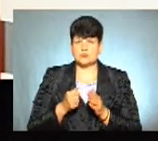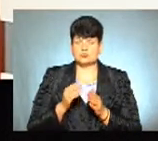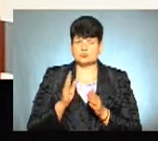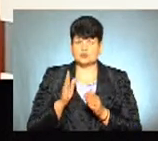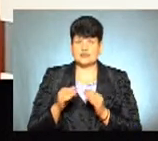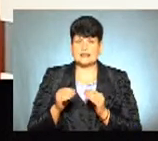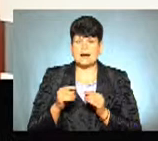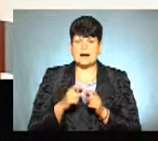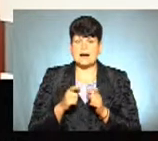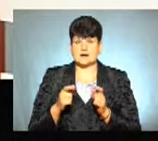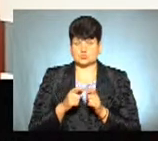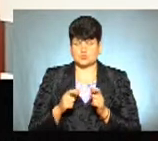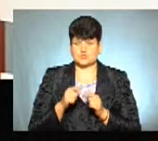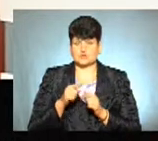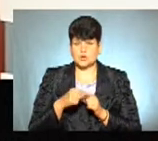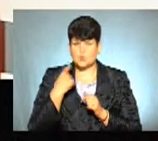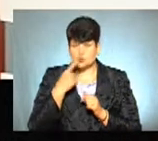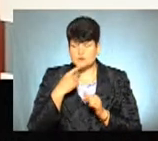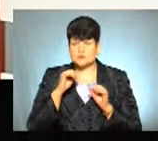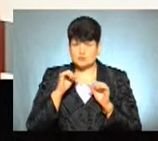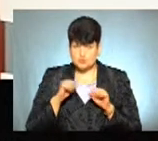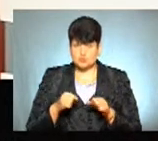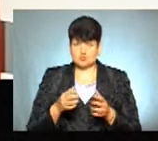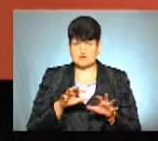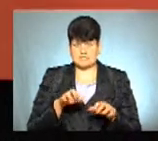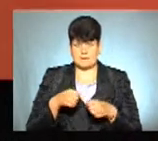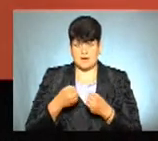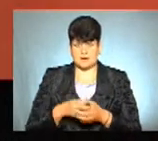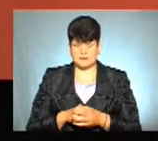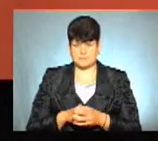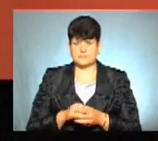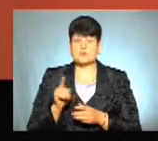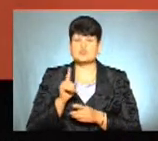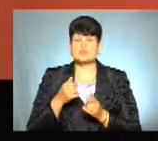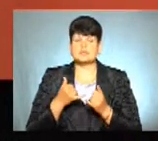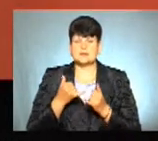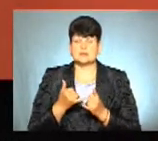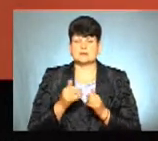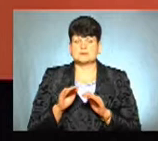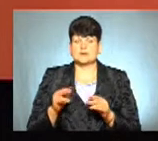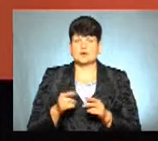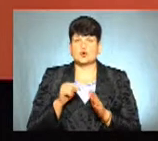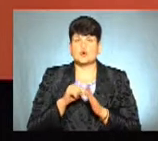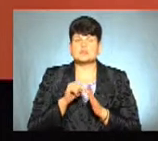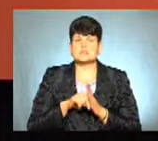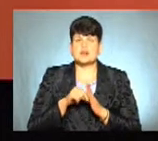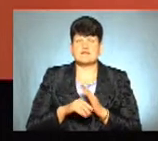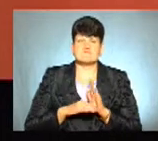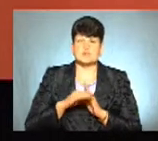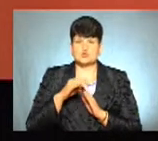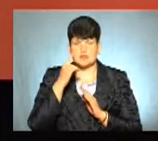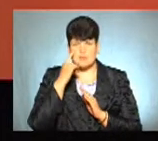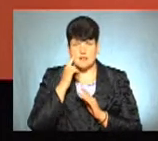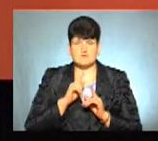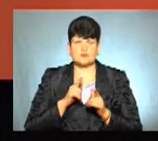карточку, і вони вже особисто зможуть їх забрати. Що для абітурієнтів означають високі бали під час вступної